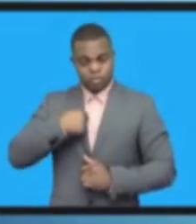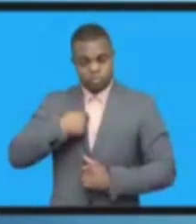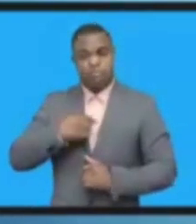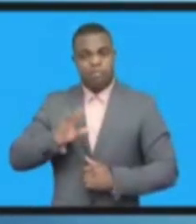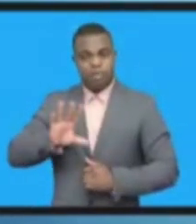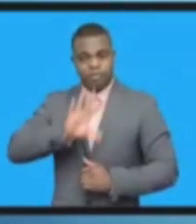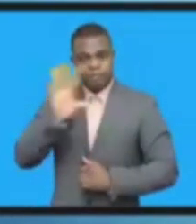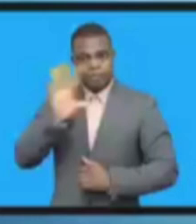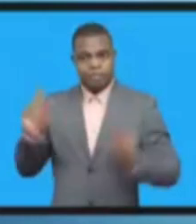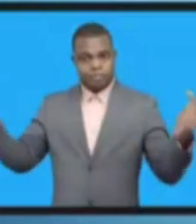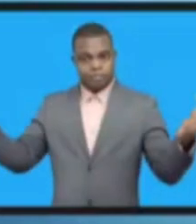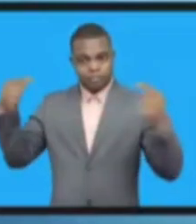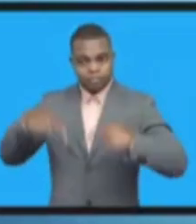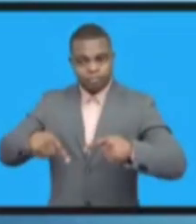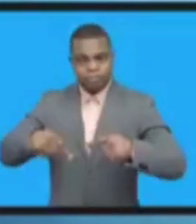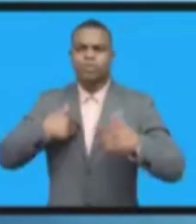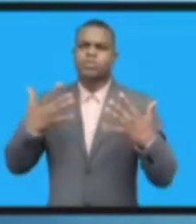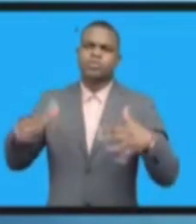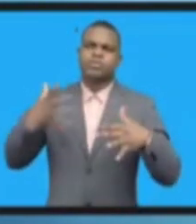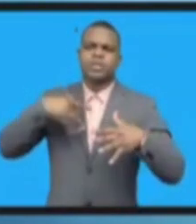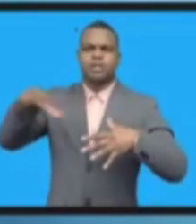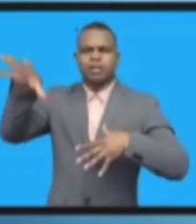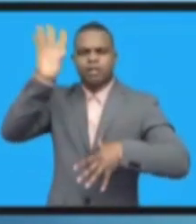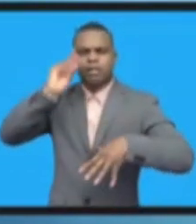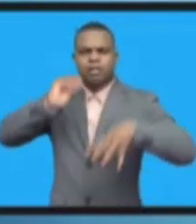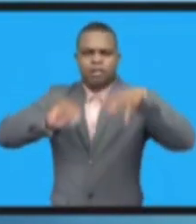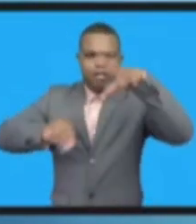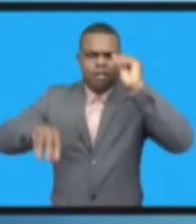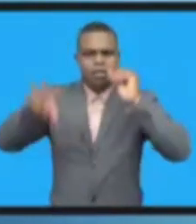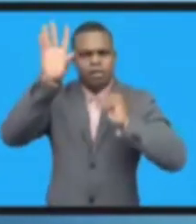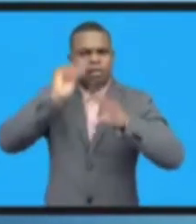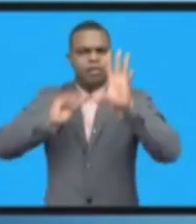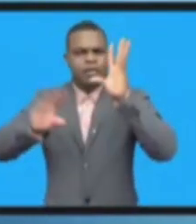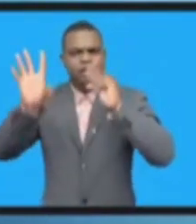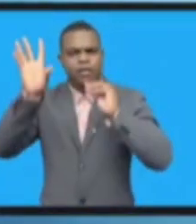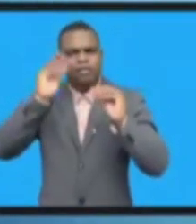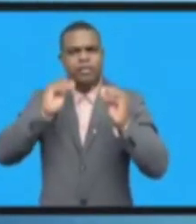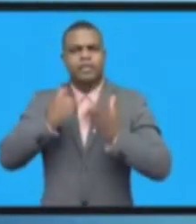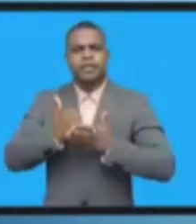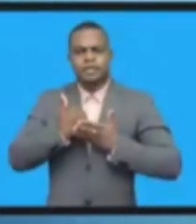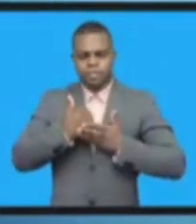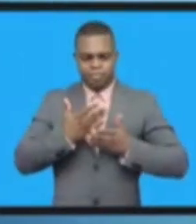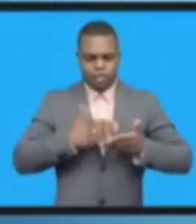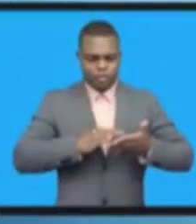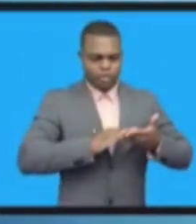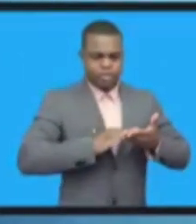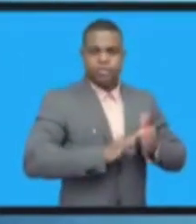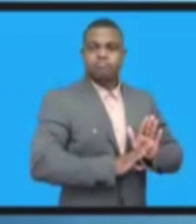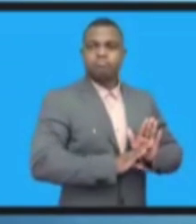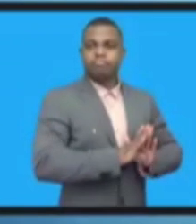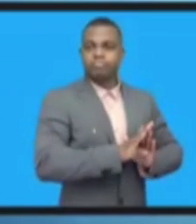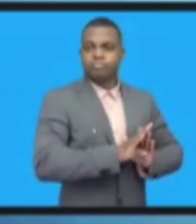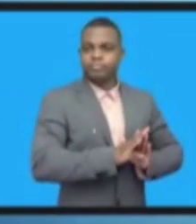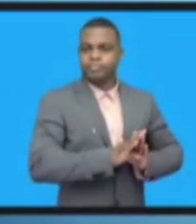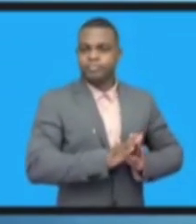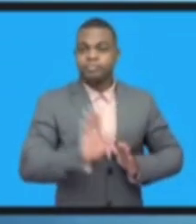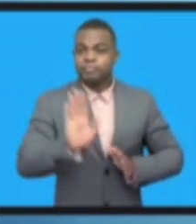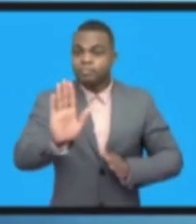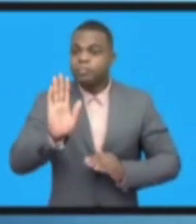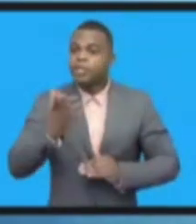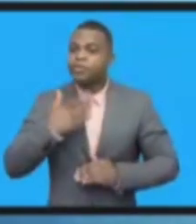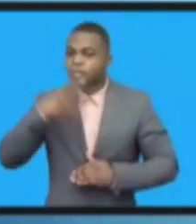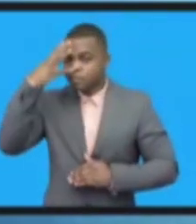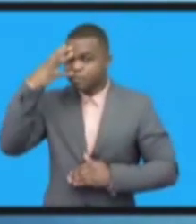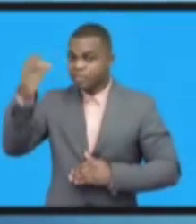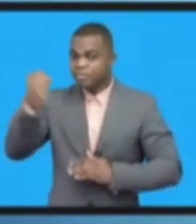сила интернета в том, что это является единым глобальным ресурсом, который доступен глобально и